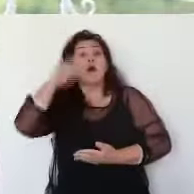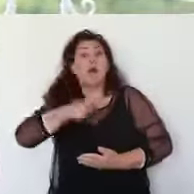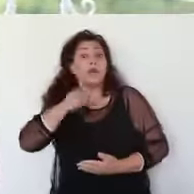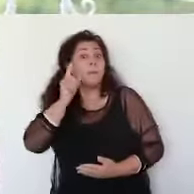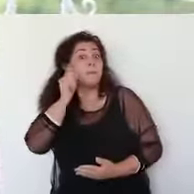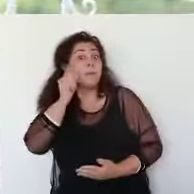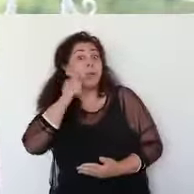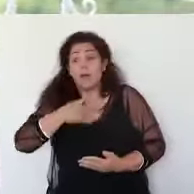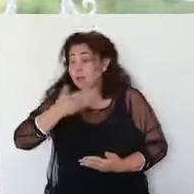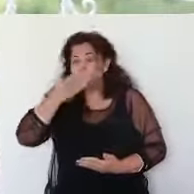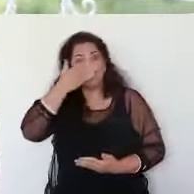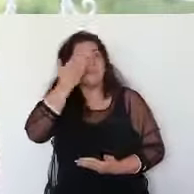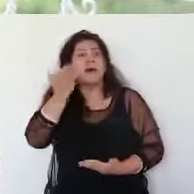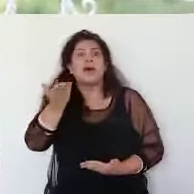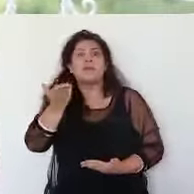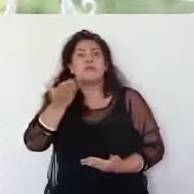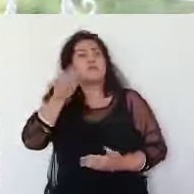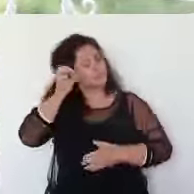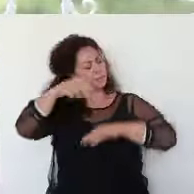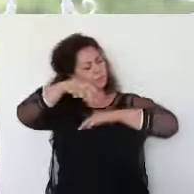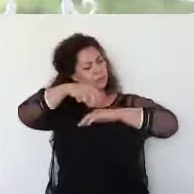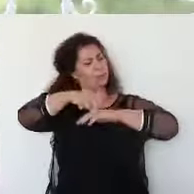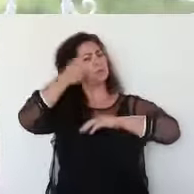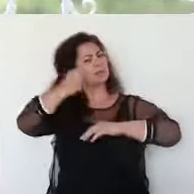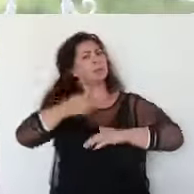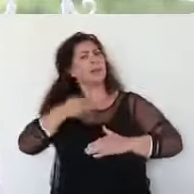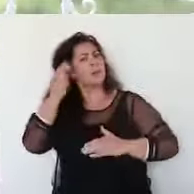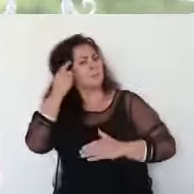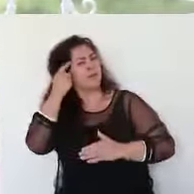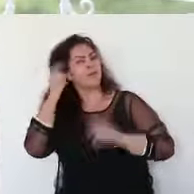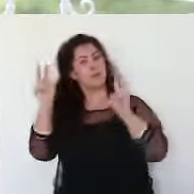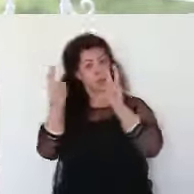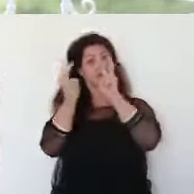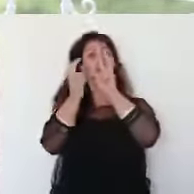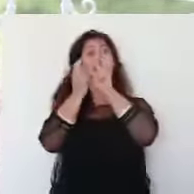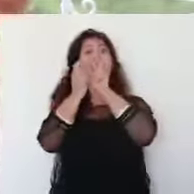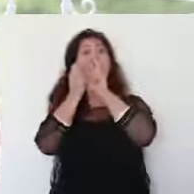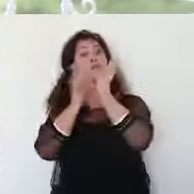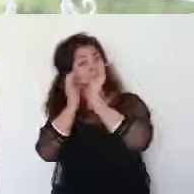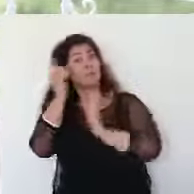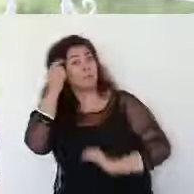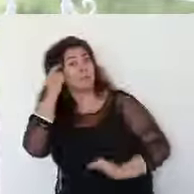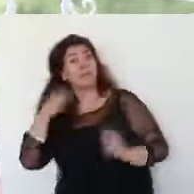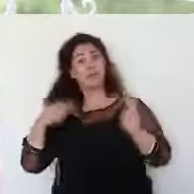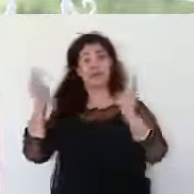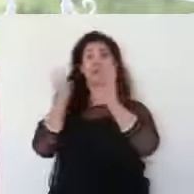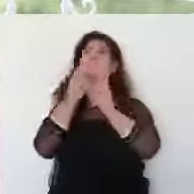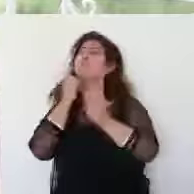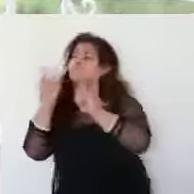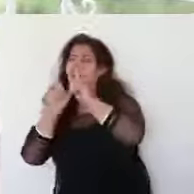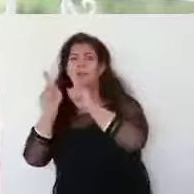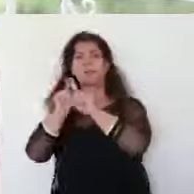وباية أنا باية معرفته ألا أب مونسينيار بعرفه رح بالتقى فيه يسوع بعرفه لأنه بحكيه واجه